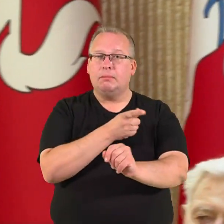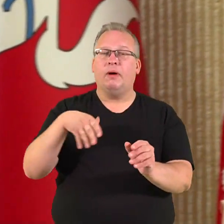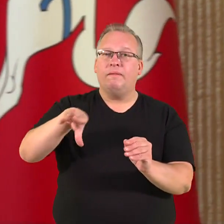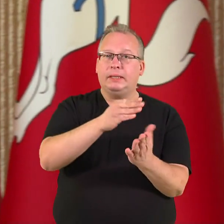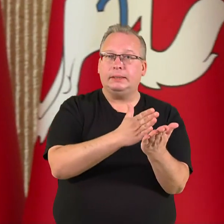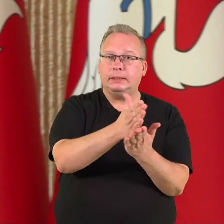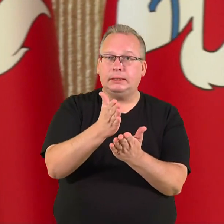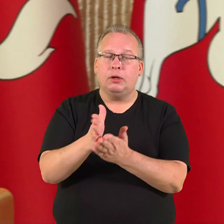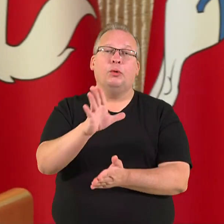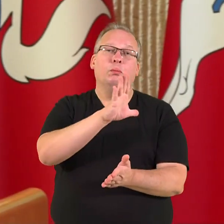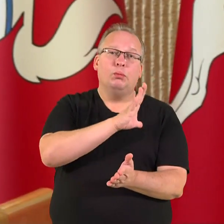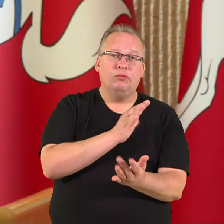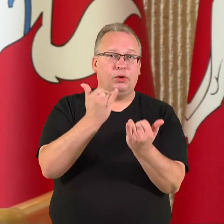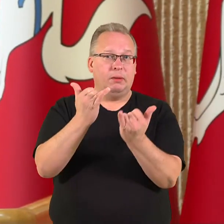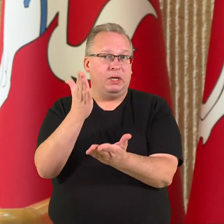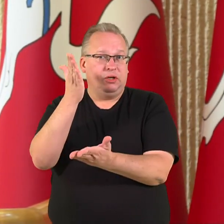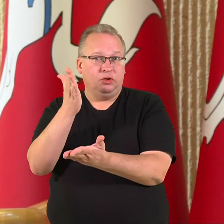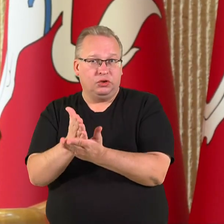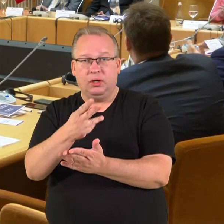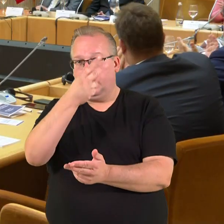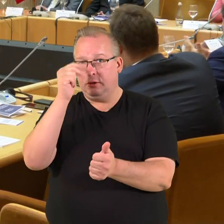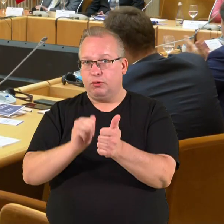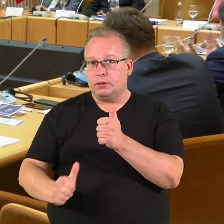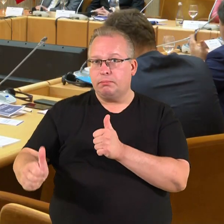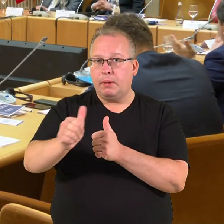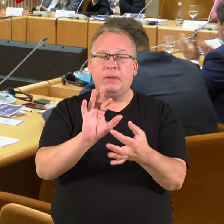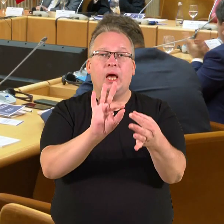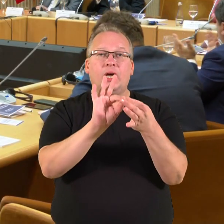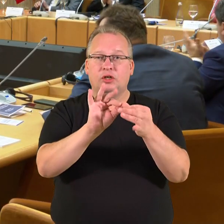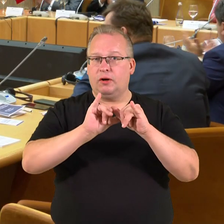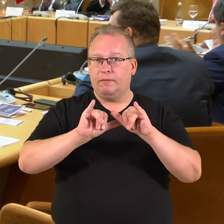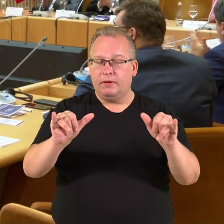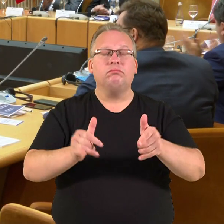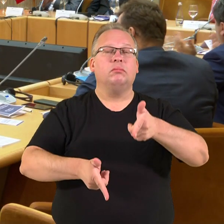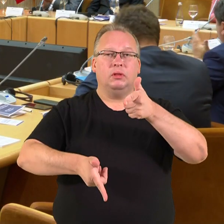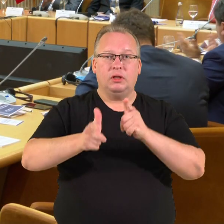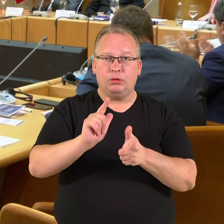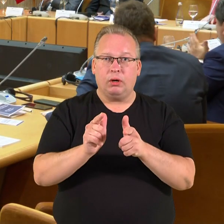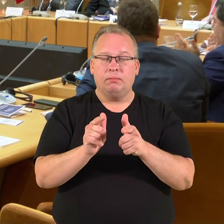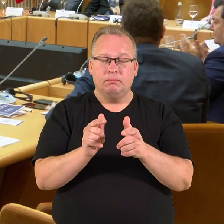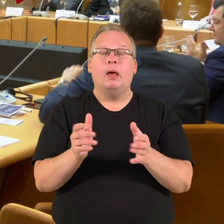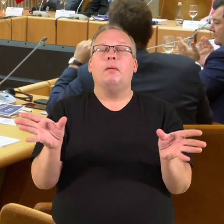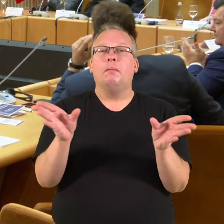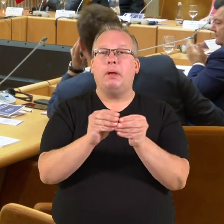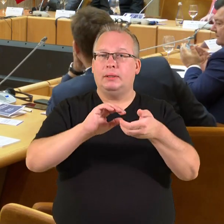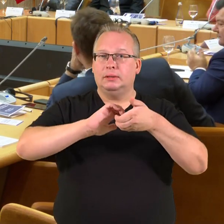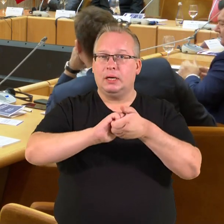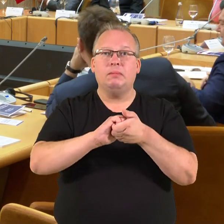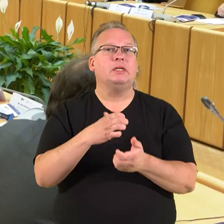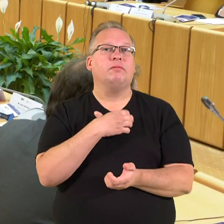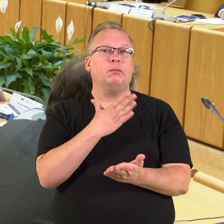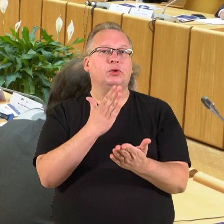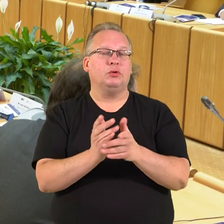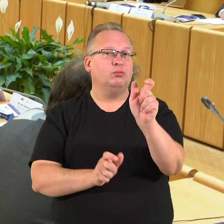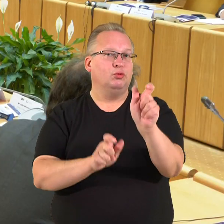srytise buvo ir bus Lietuvos valstybės prioritetas. Ryšiai vystosi natūraliai, nes bendradarbiavimo svarbiausio grandis yra